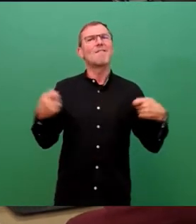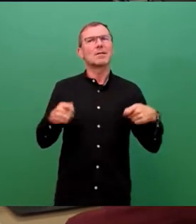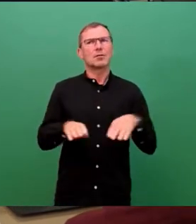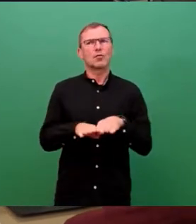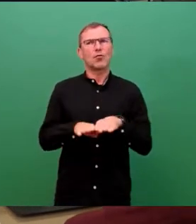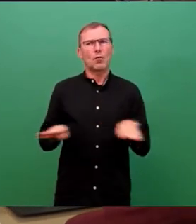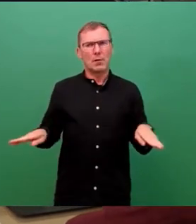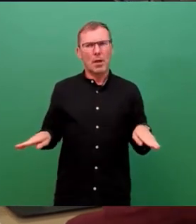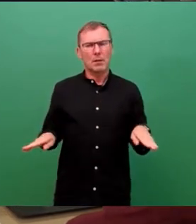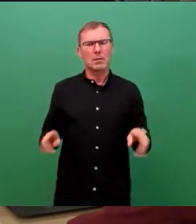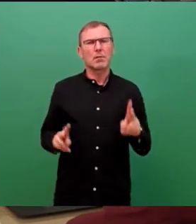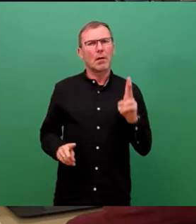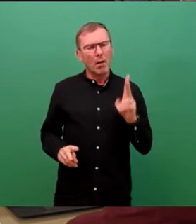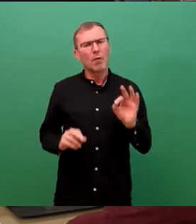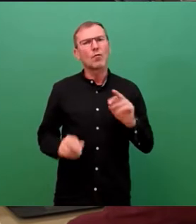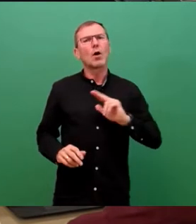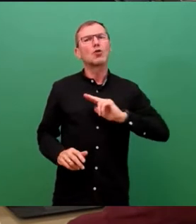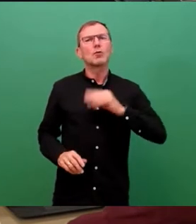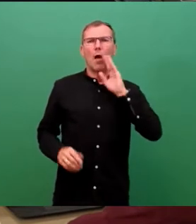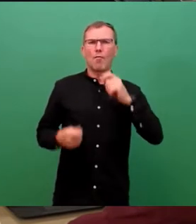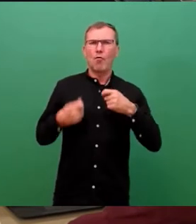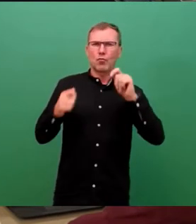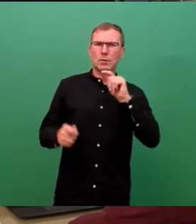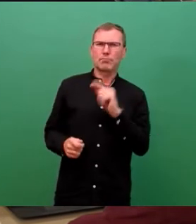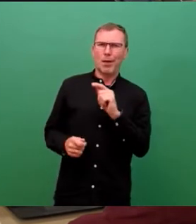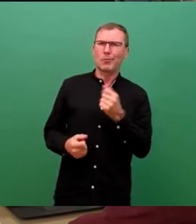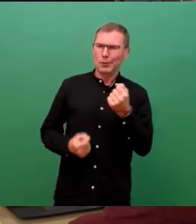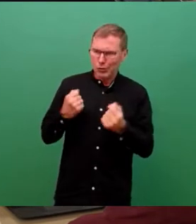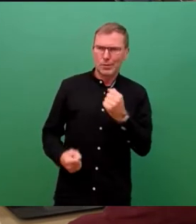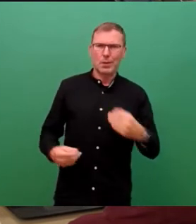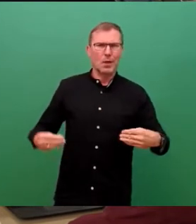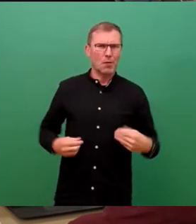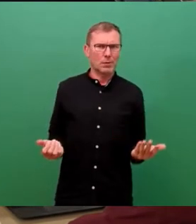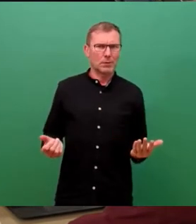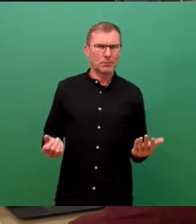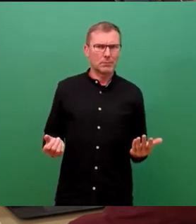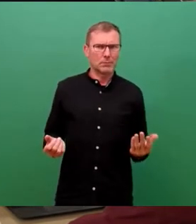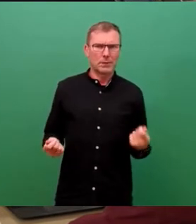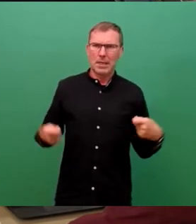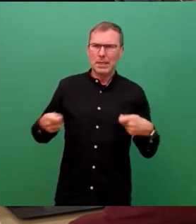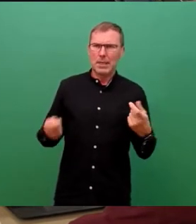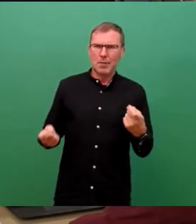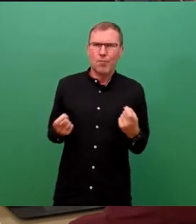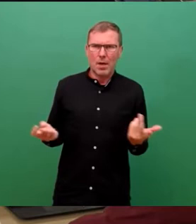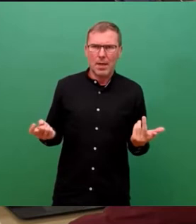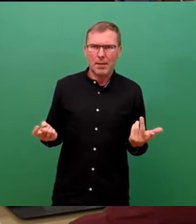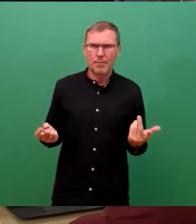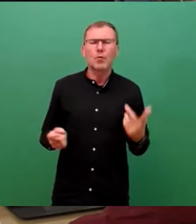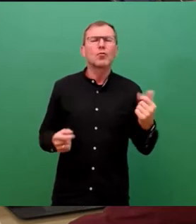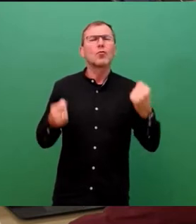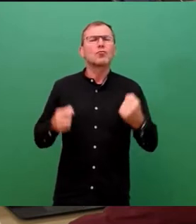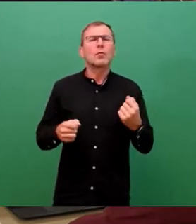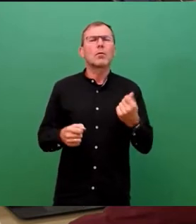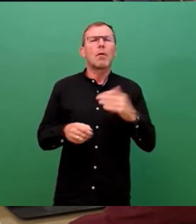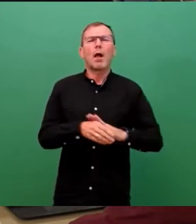auch für den sozialen Wohnungsbau deutlich schwieriger geworden sind. Durch drastische Inflation und